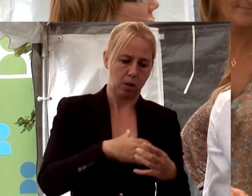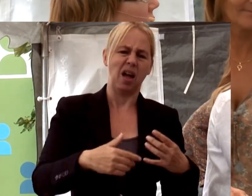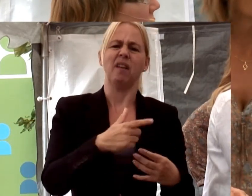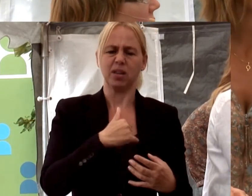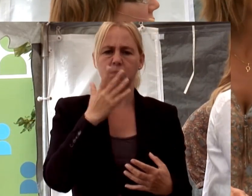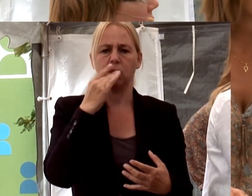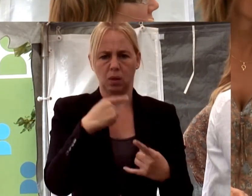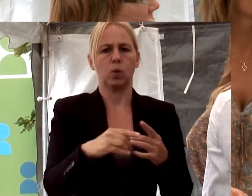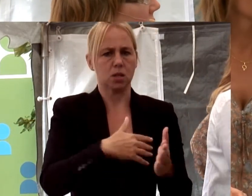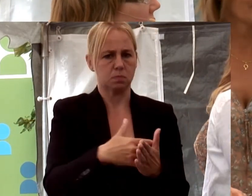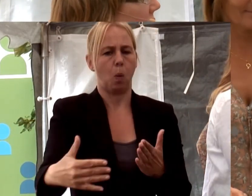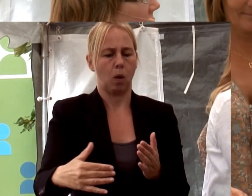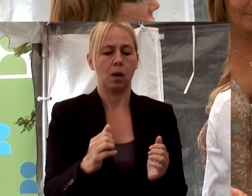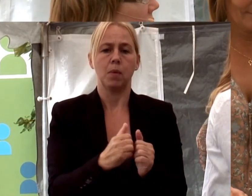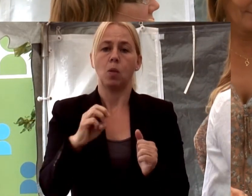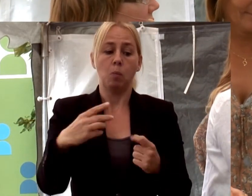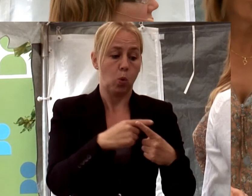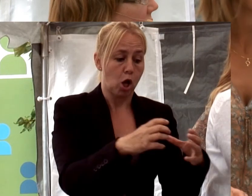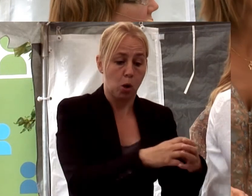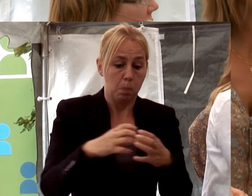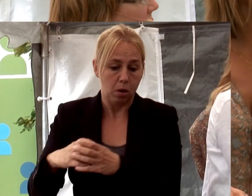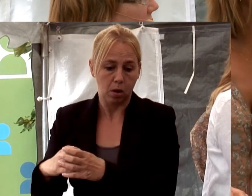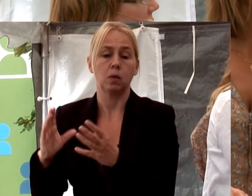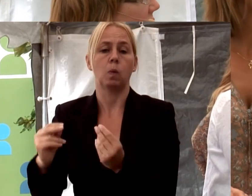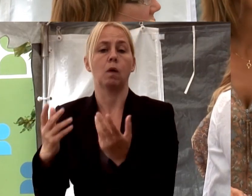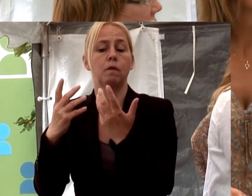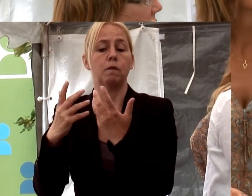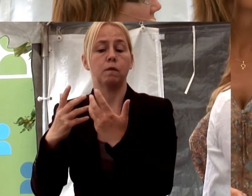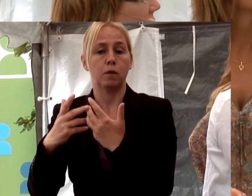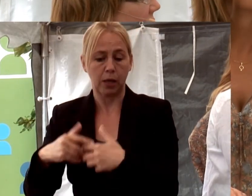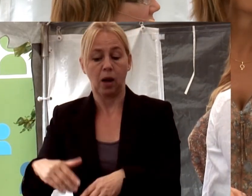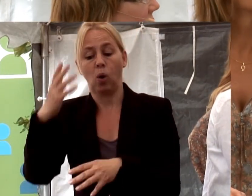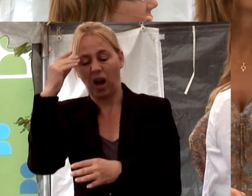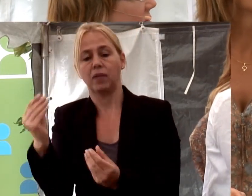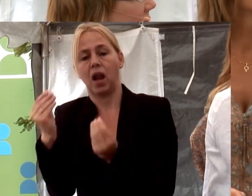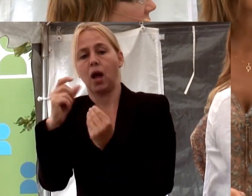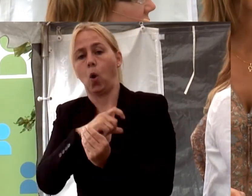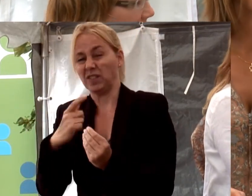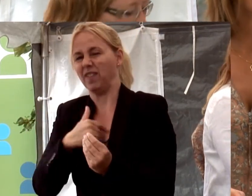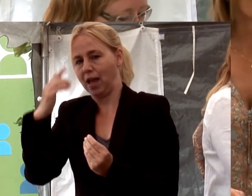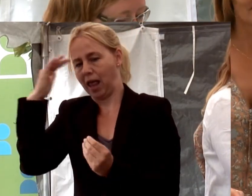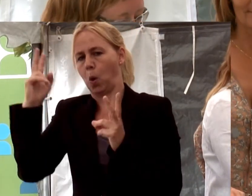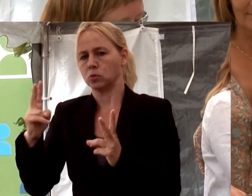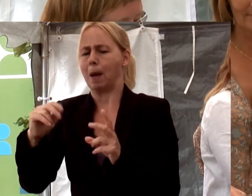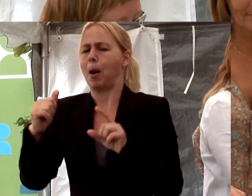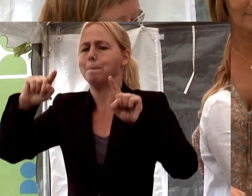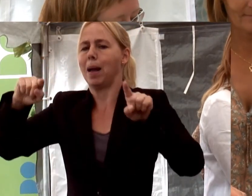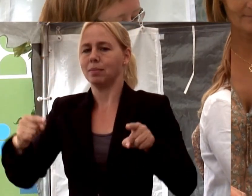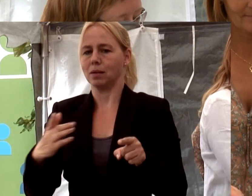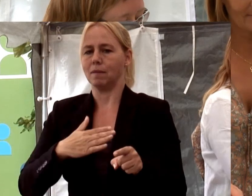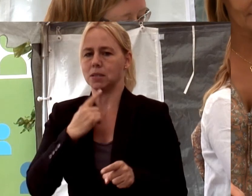pratar vi olika språk. Sätter vi dem i olika grupper så fungerar vi också och kan lära oss det här. Det var bara en liten parentes.